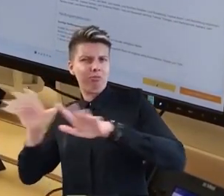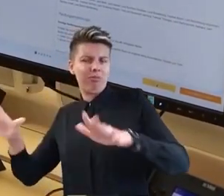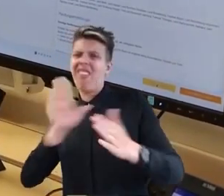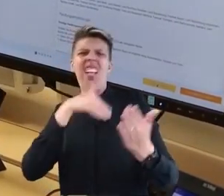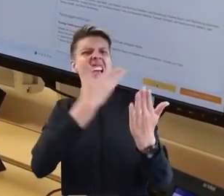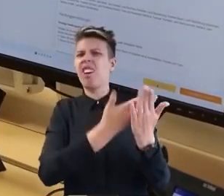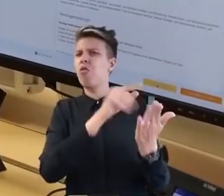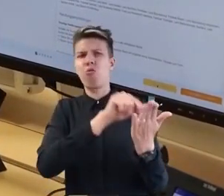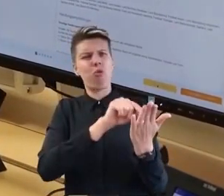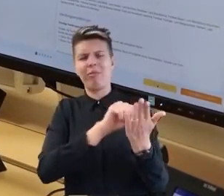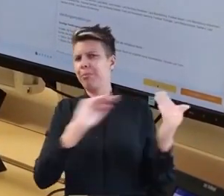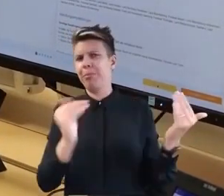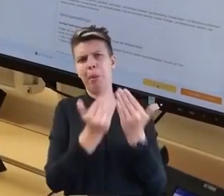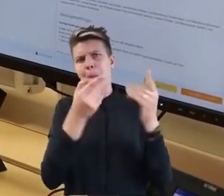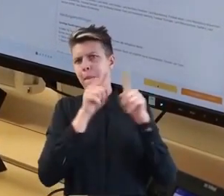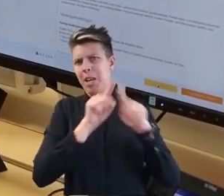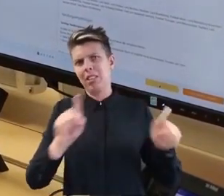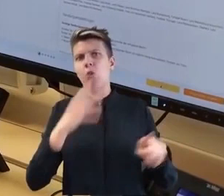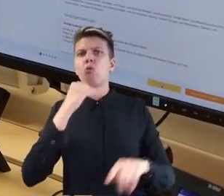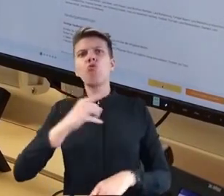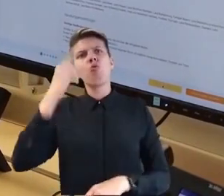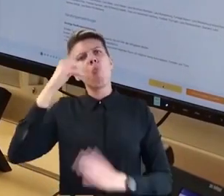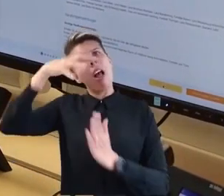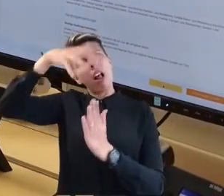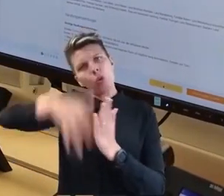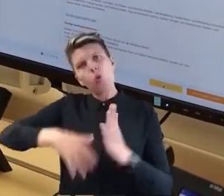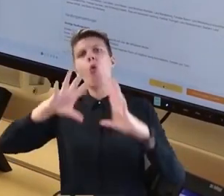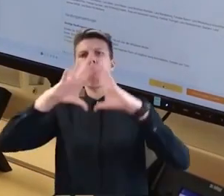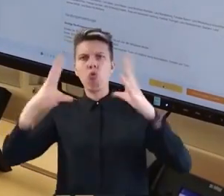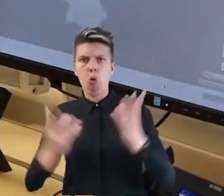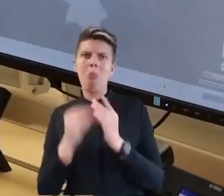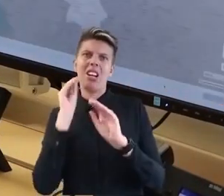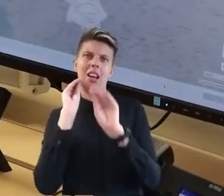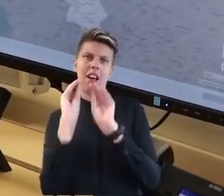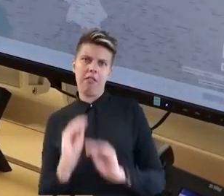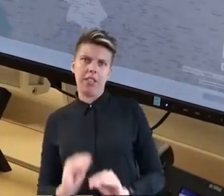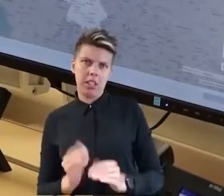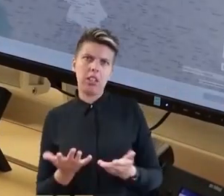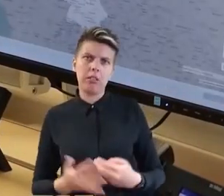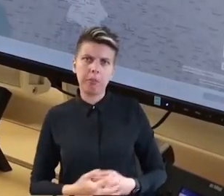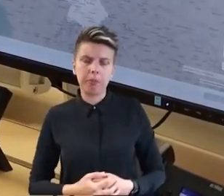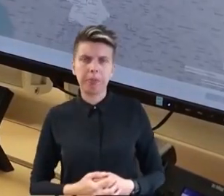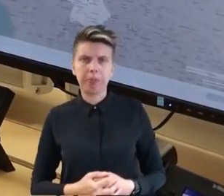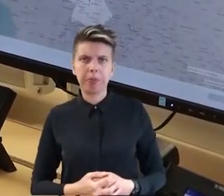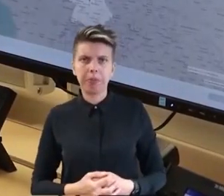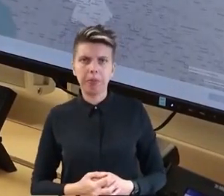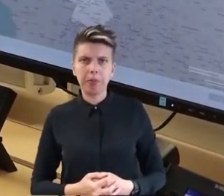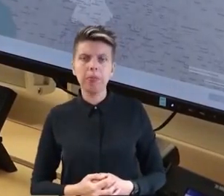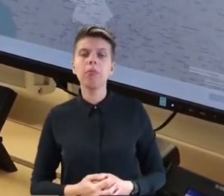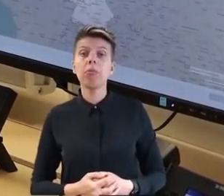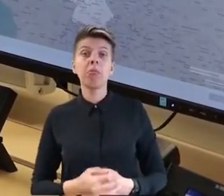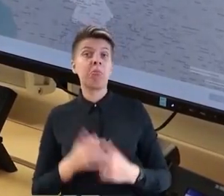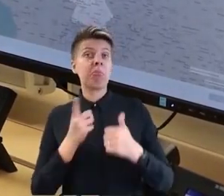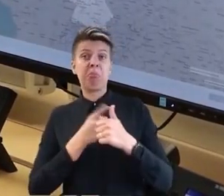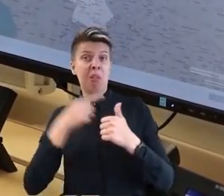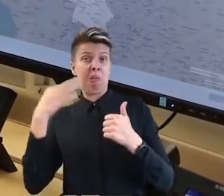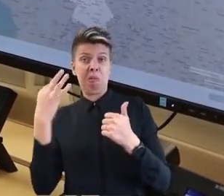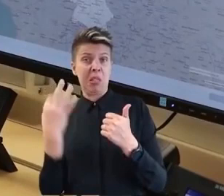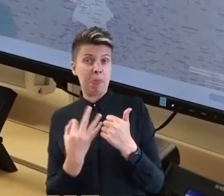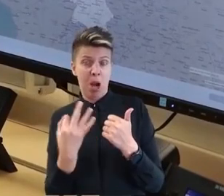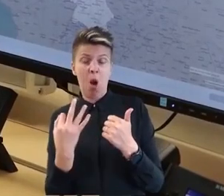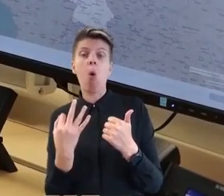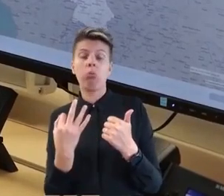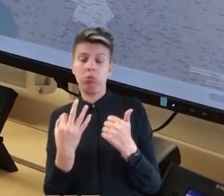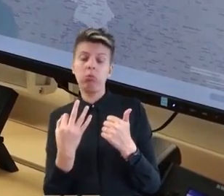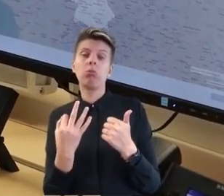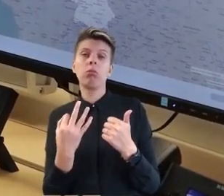arbeiten und die Meldung komplett einmal anfertigen. Das heißt, das Erste, was wir brauchen, ist der